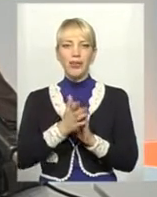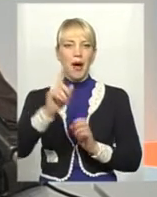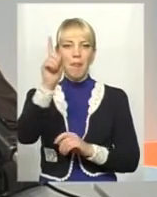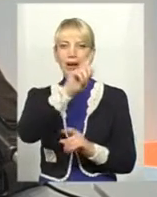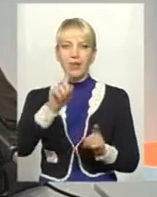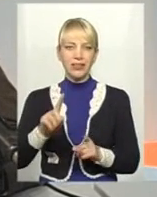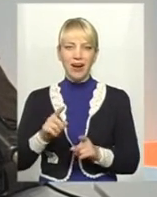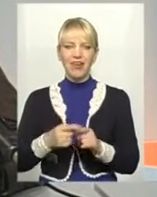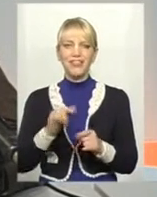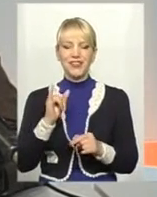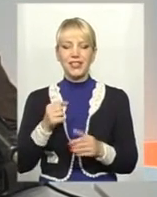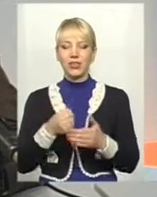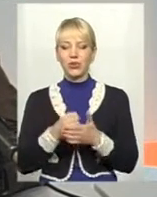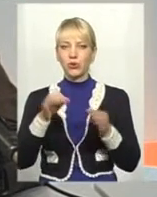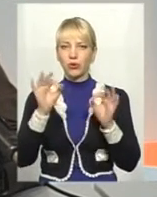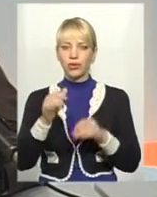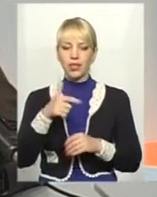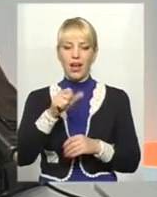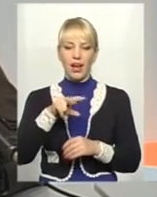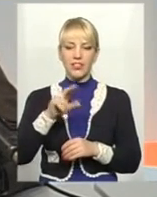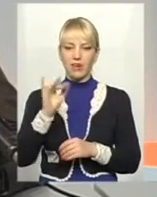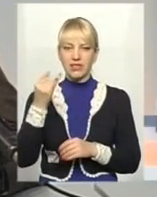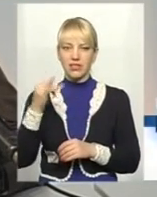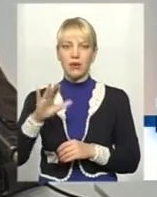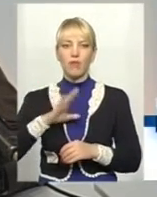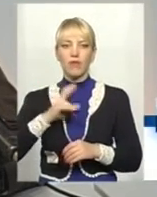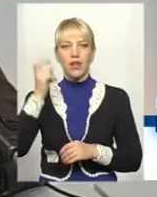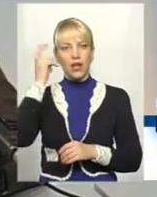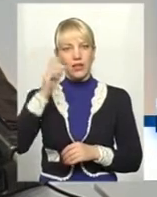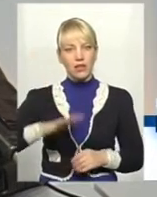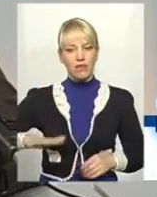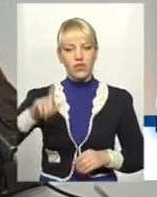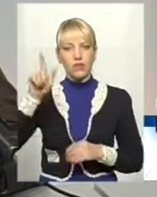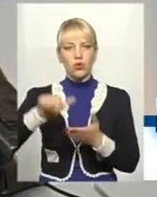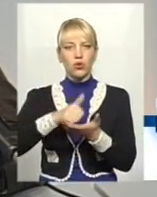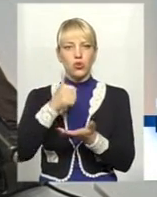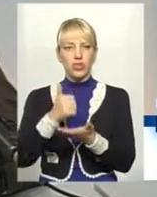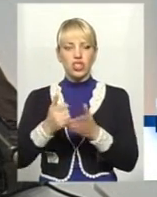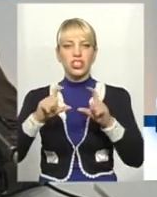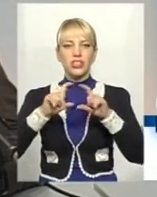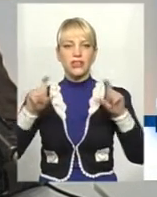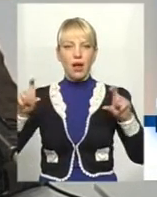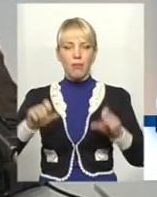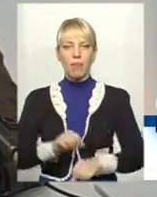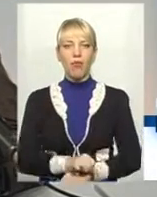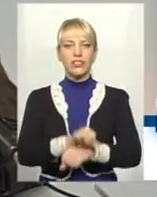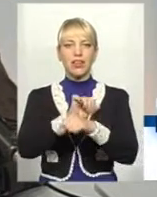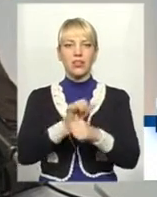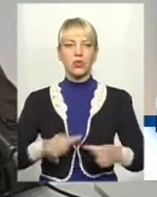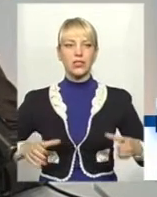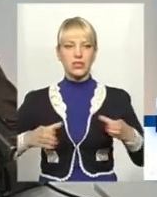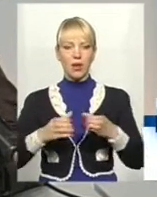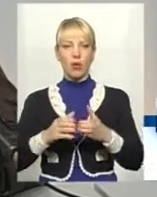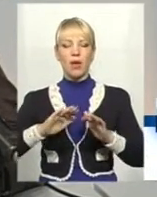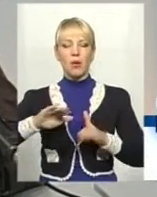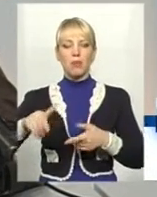1921 року Гальчевський перебував на Київщині. Він очолював штаб повстанського загону Карого. Після цього